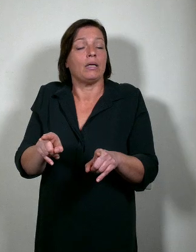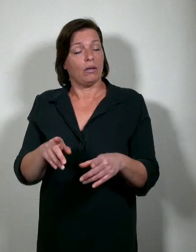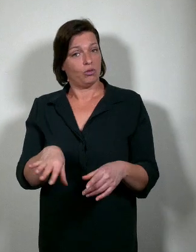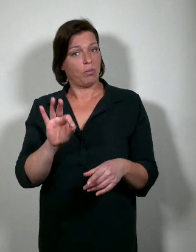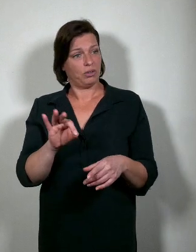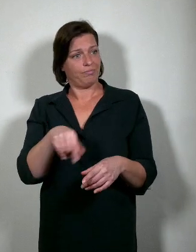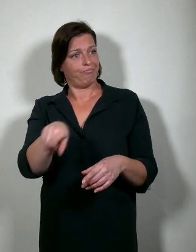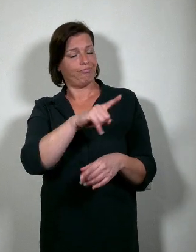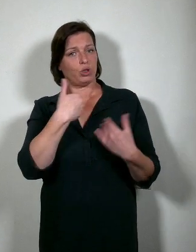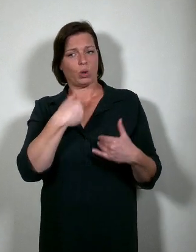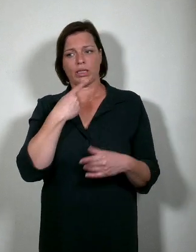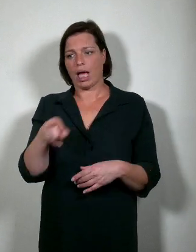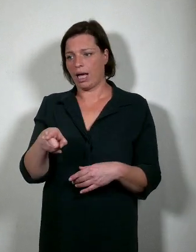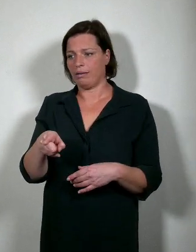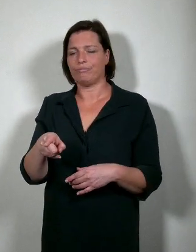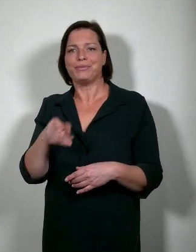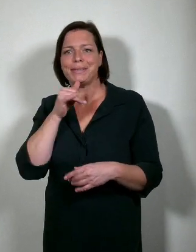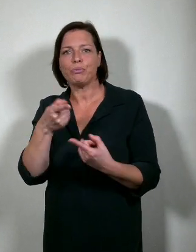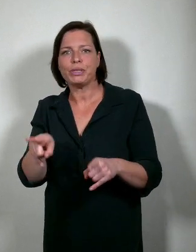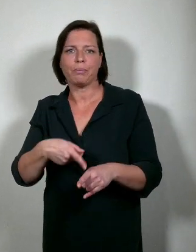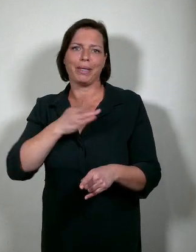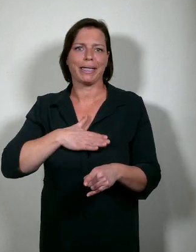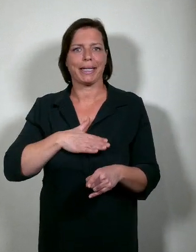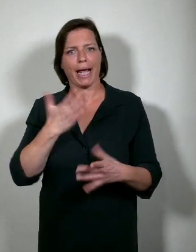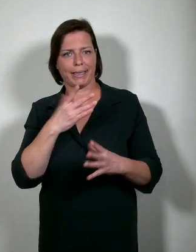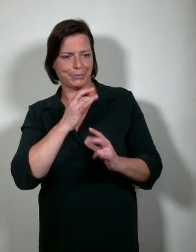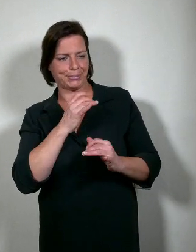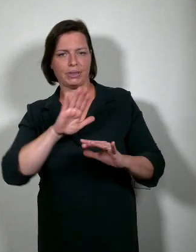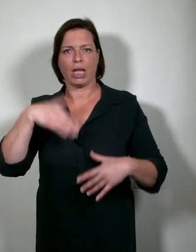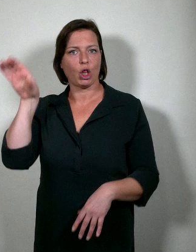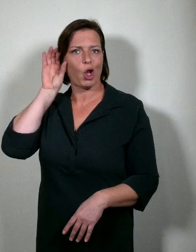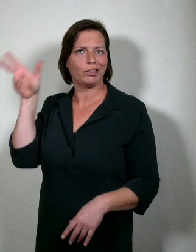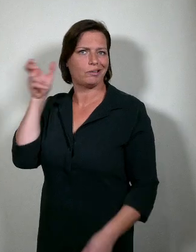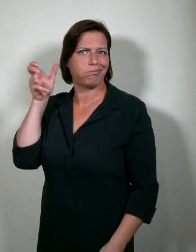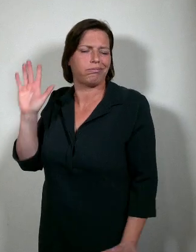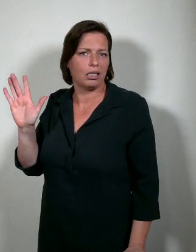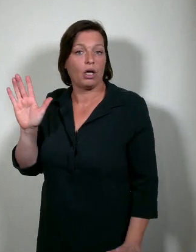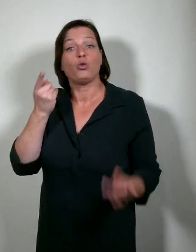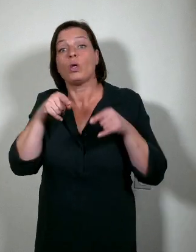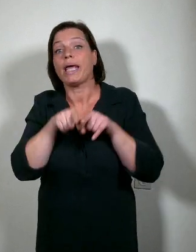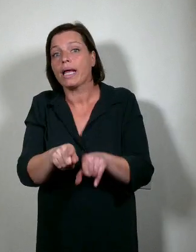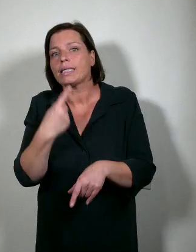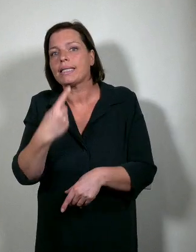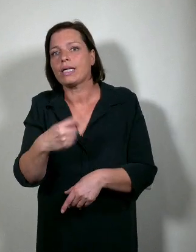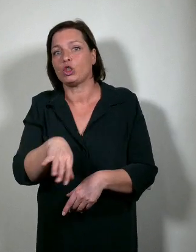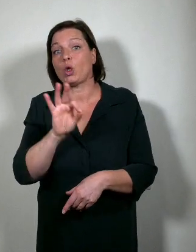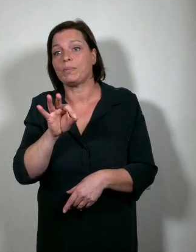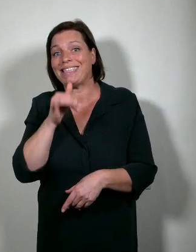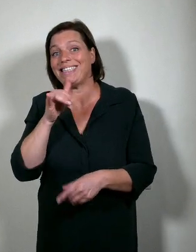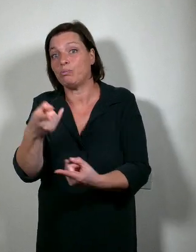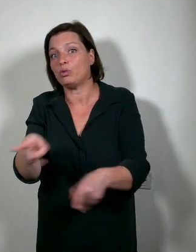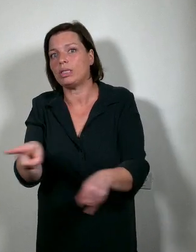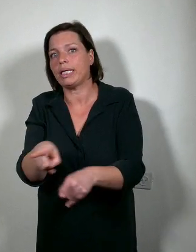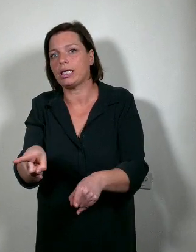zegt dat die leuker is om te spelen dan om ernaar te luisteren. En om heel eerlijk te zijn, soms is avant-garde